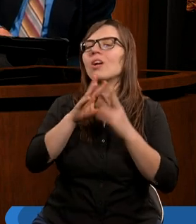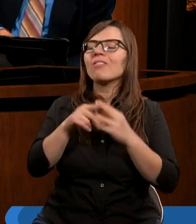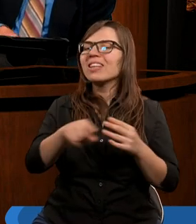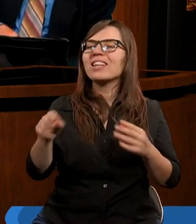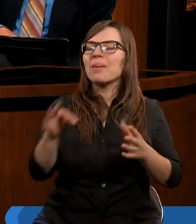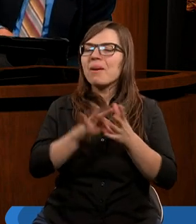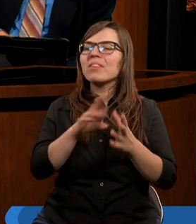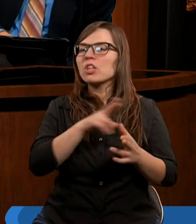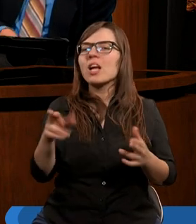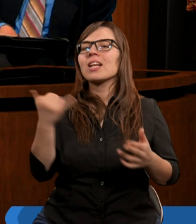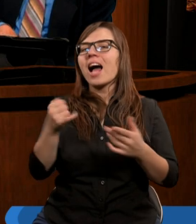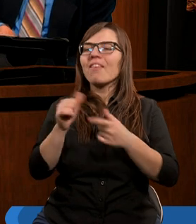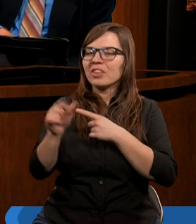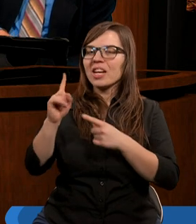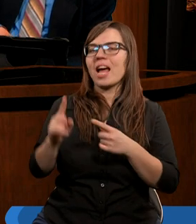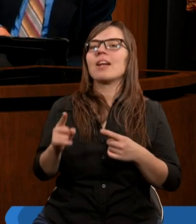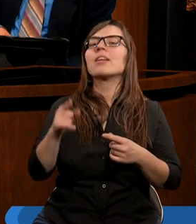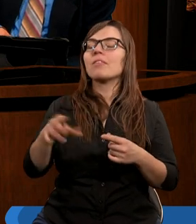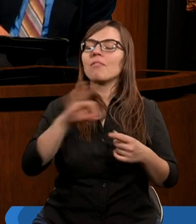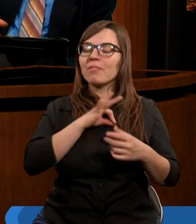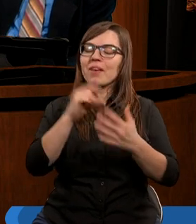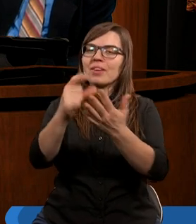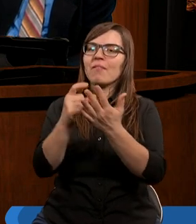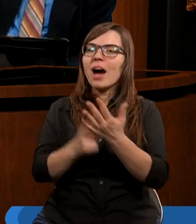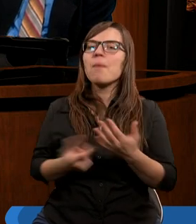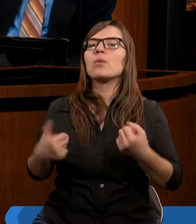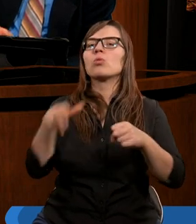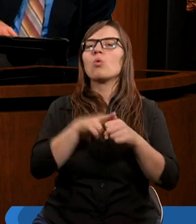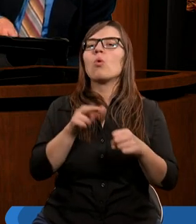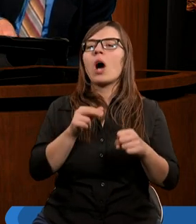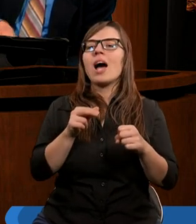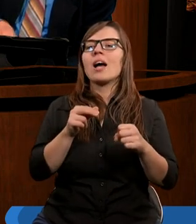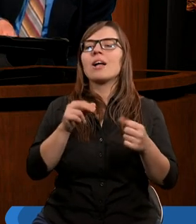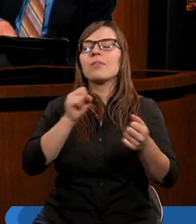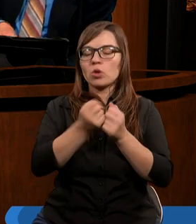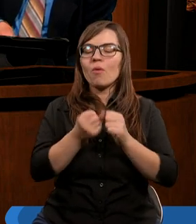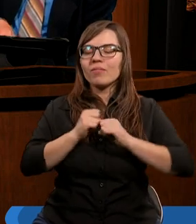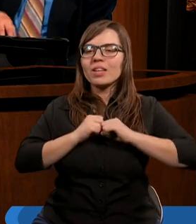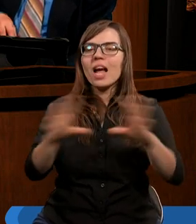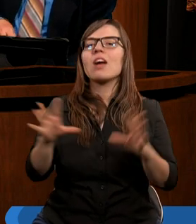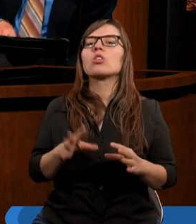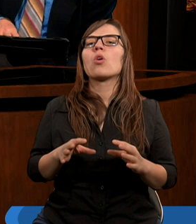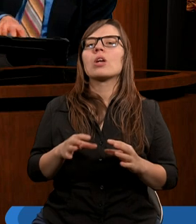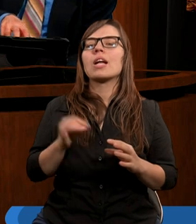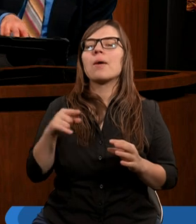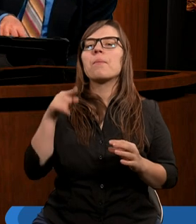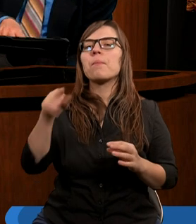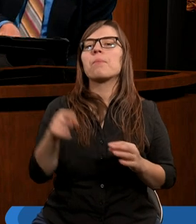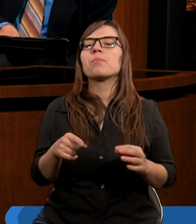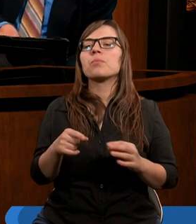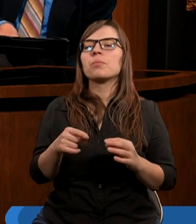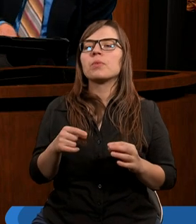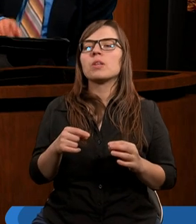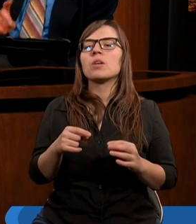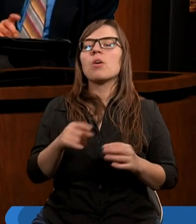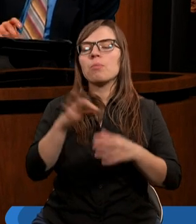ziemi, ale w tym całym fragmencie, jak znajdujemy w sobie ten zakąt, który chce czynić dobrze, to jest to wyjaśnione, ale w pewnym momencie ten